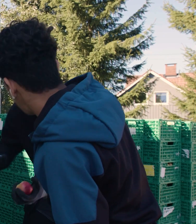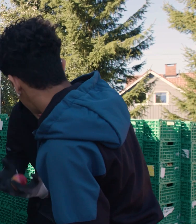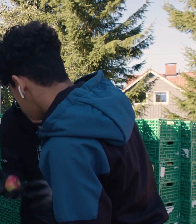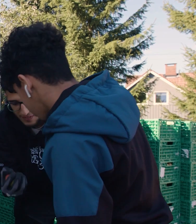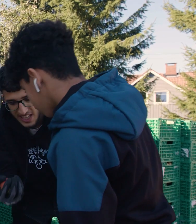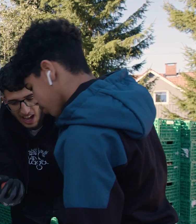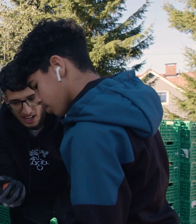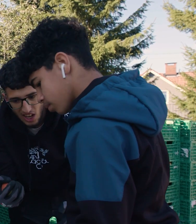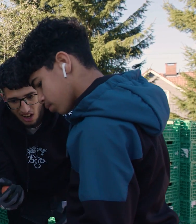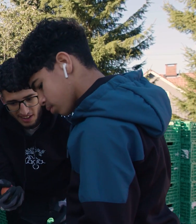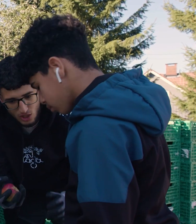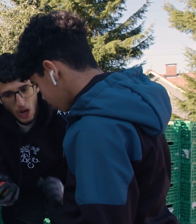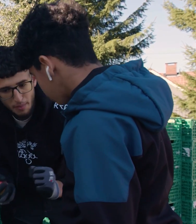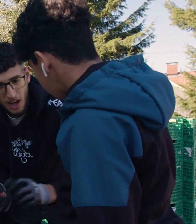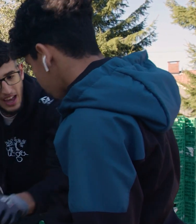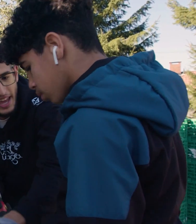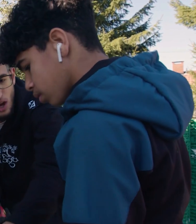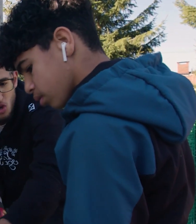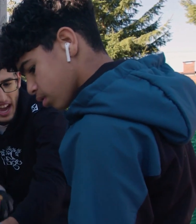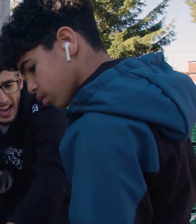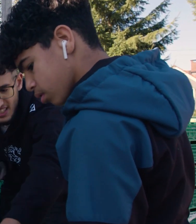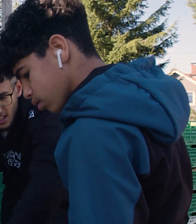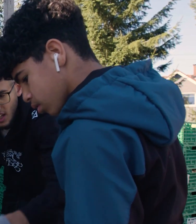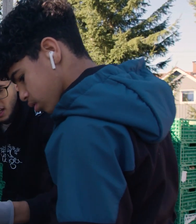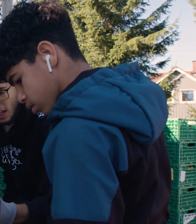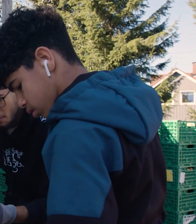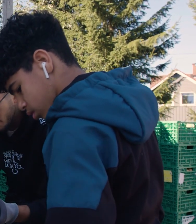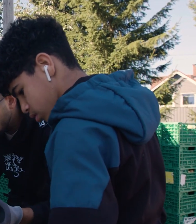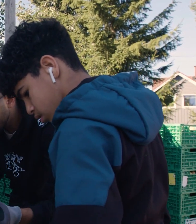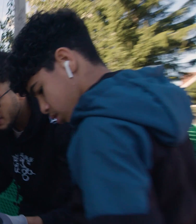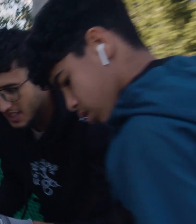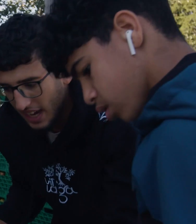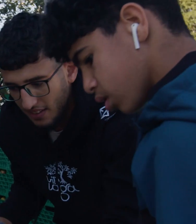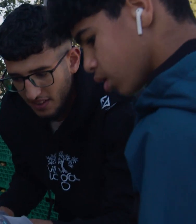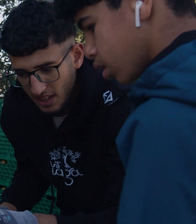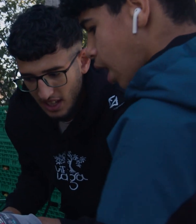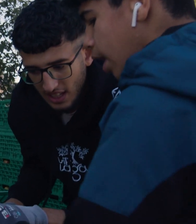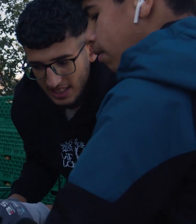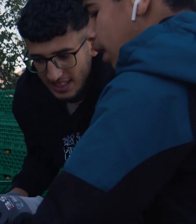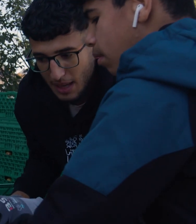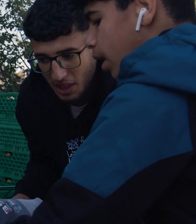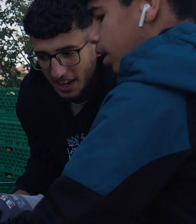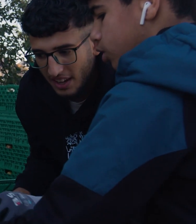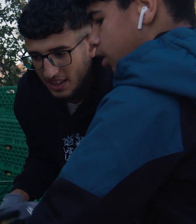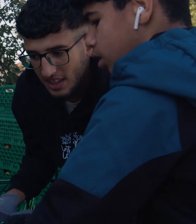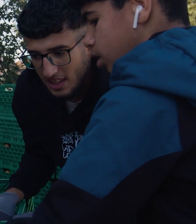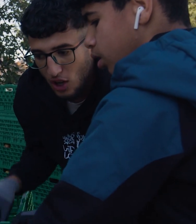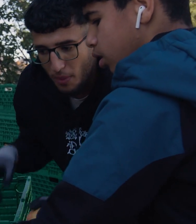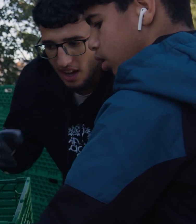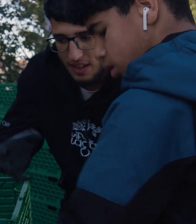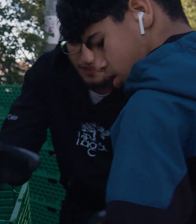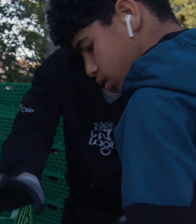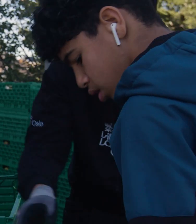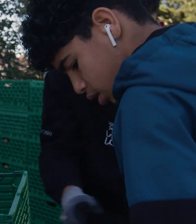bydelen her siden det. Jeg har hatt forskjellige verv, enten har vært halvstilling, kvartsstilling, fullstilling. Men jeg har aldri hatt hendene i noe som har vært så